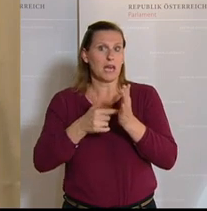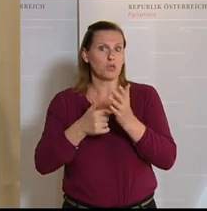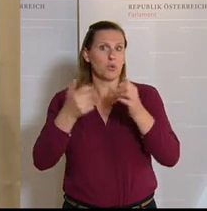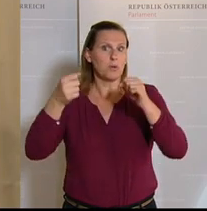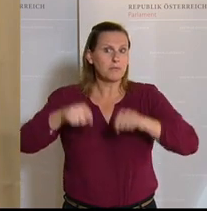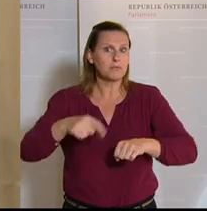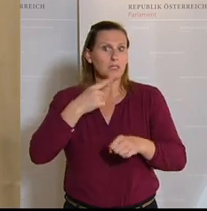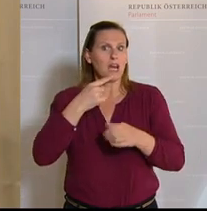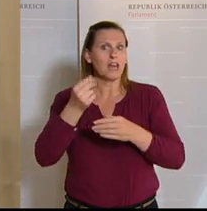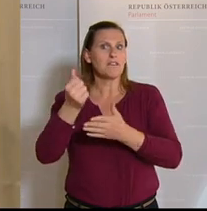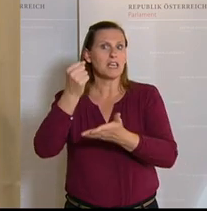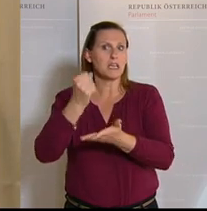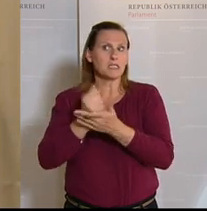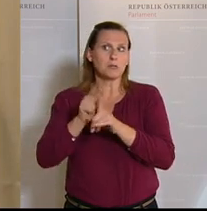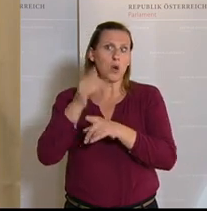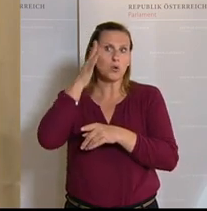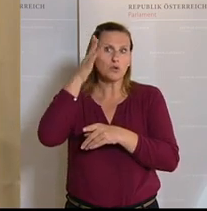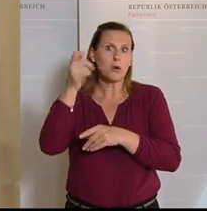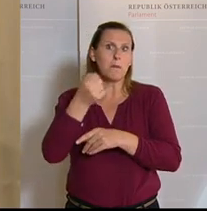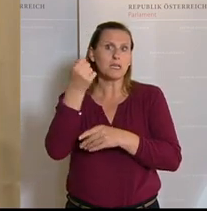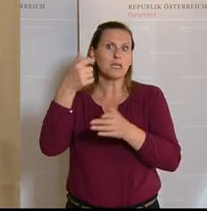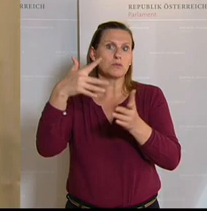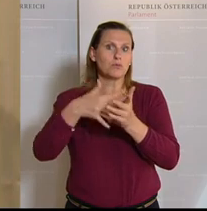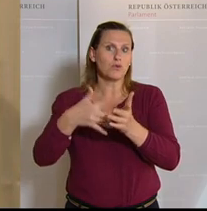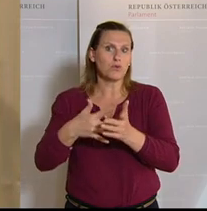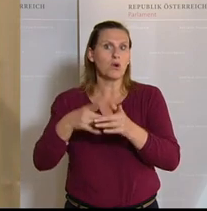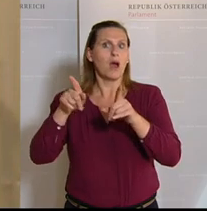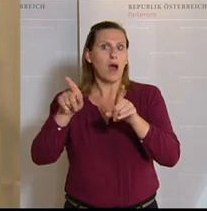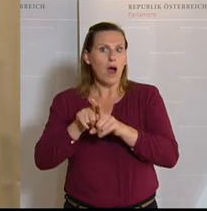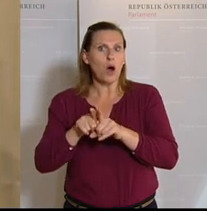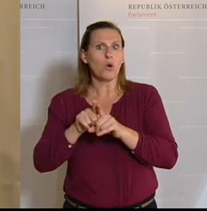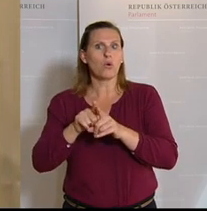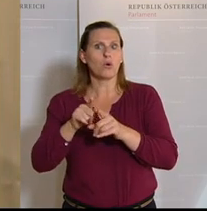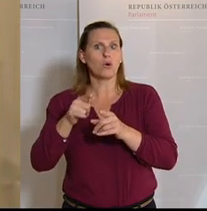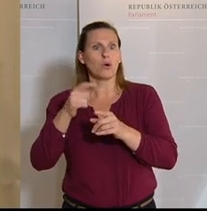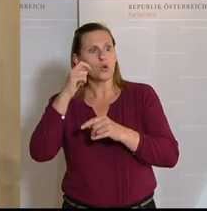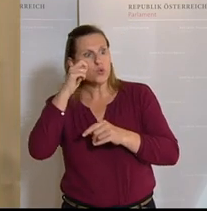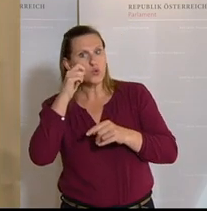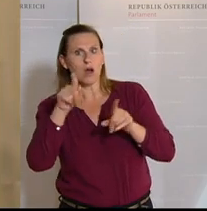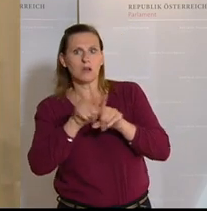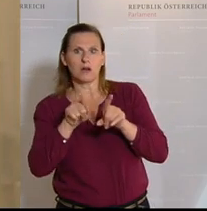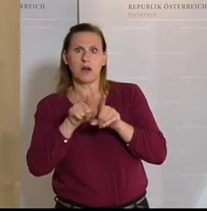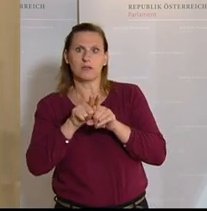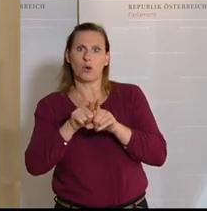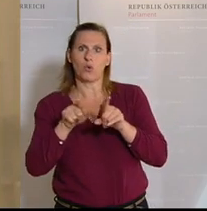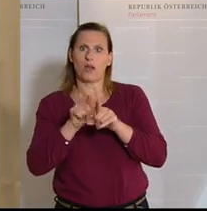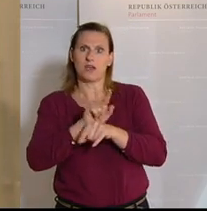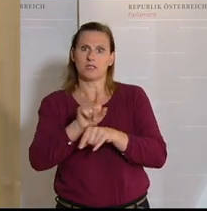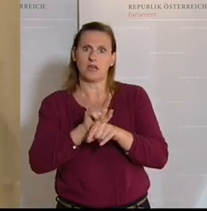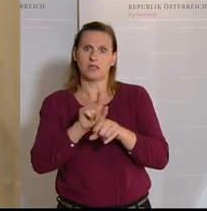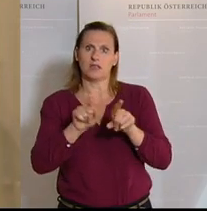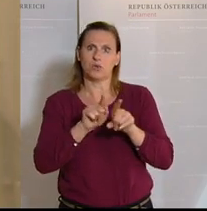dass die Finanzämter zukünftig bei Betriebsprüfungen auch nur mehr als Gutachter fungieren und die